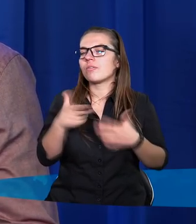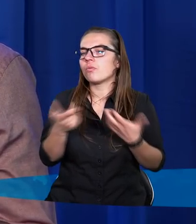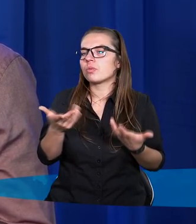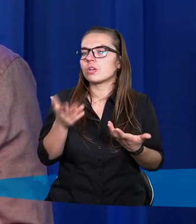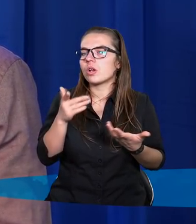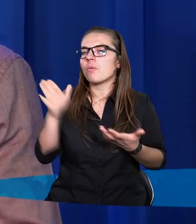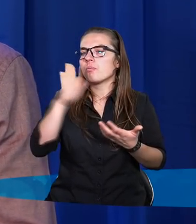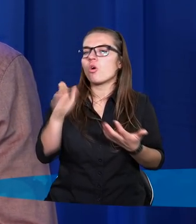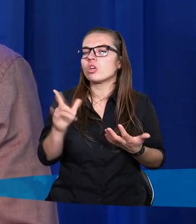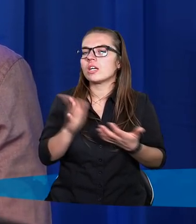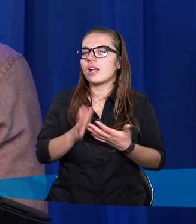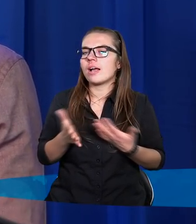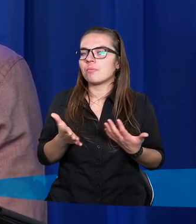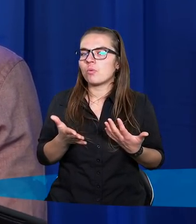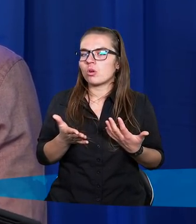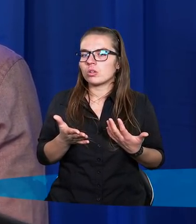pytań. Wszyscy powiedzą, Panie Boże,